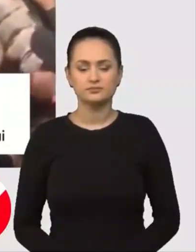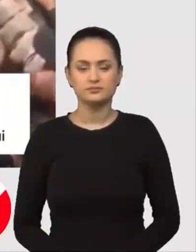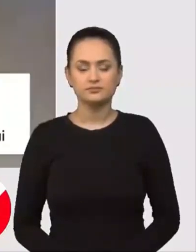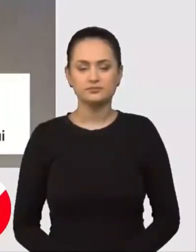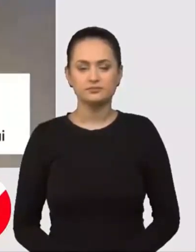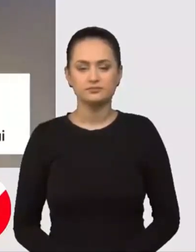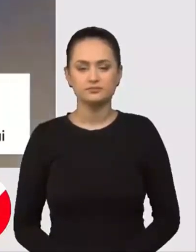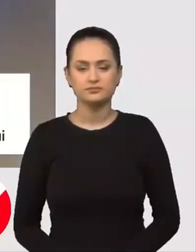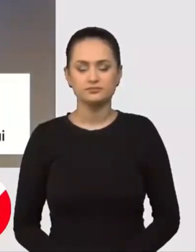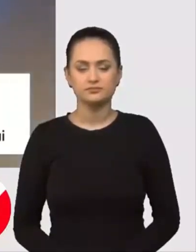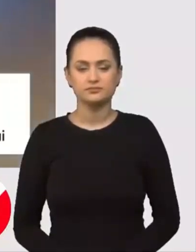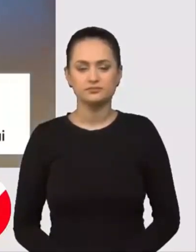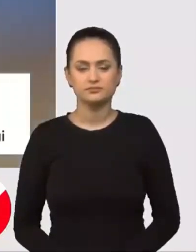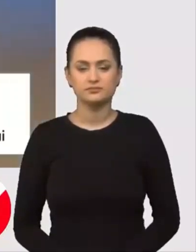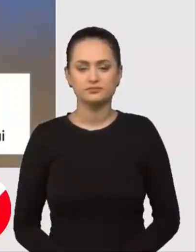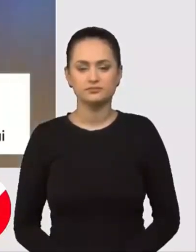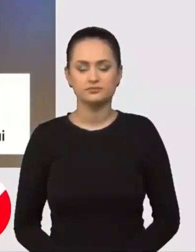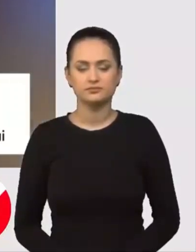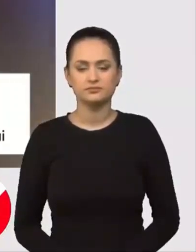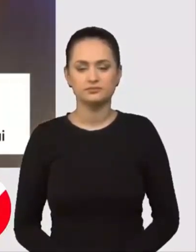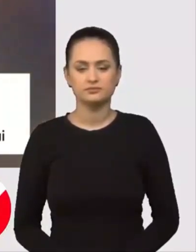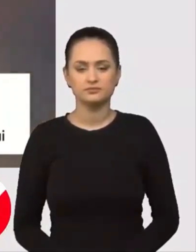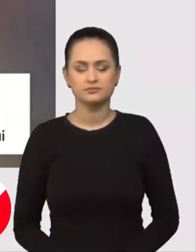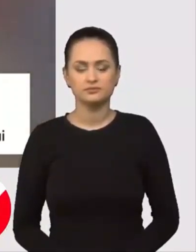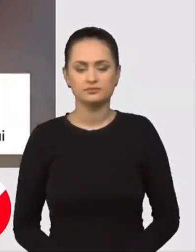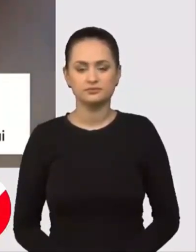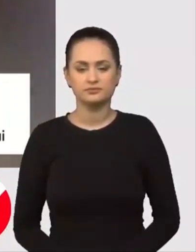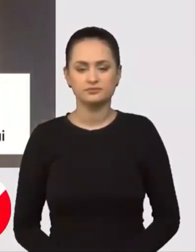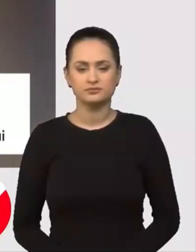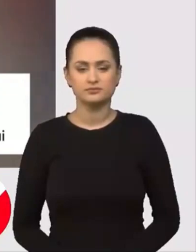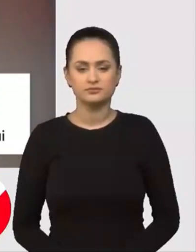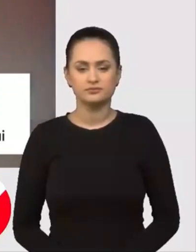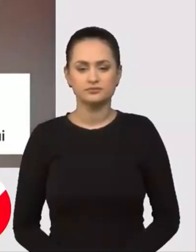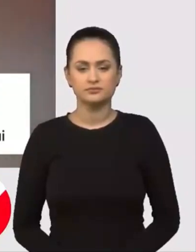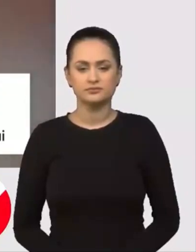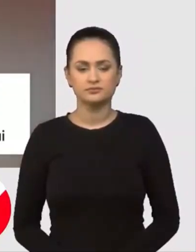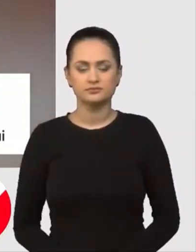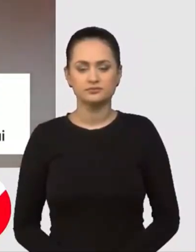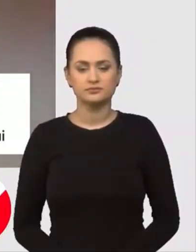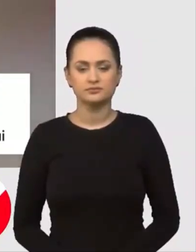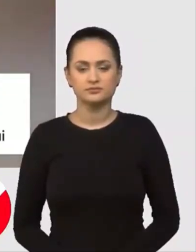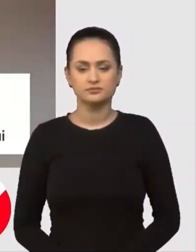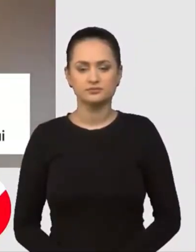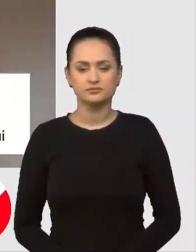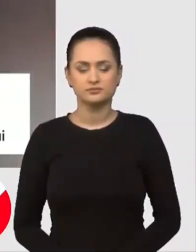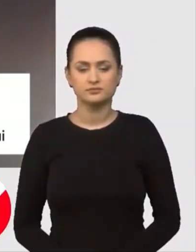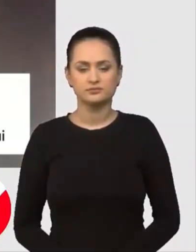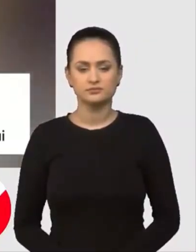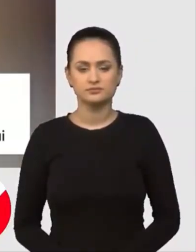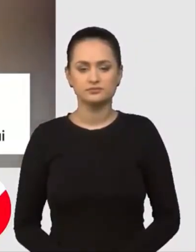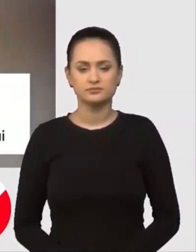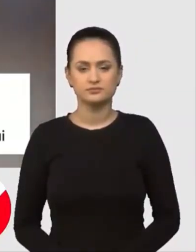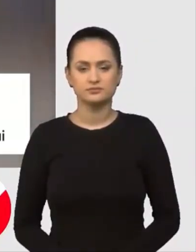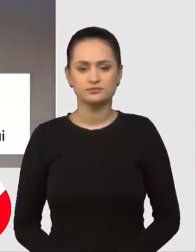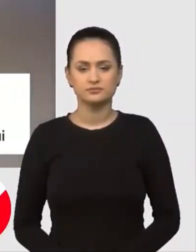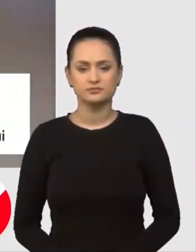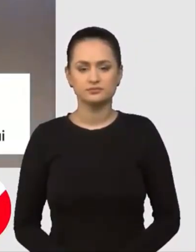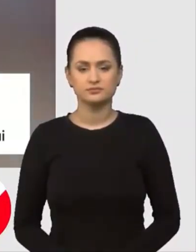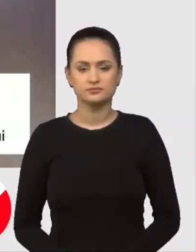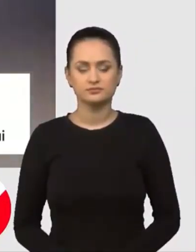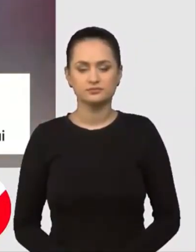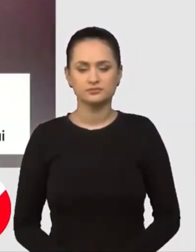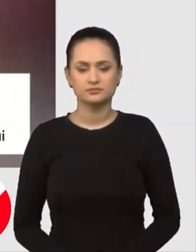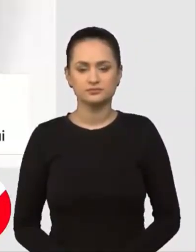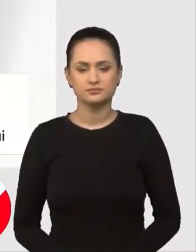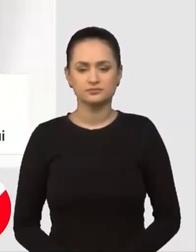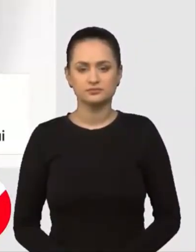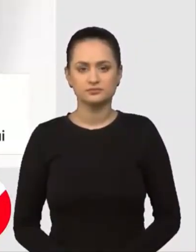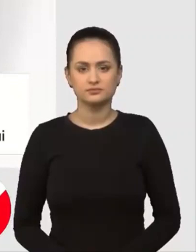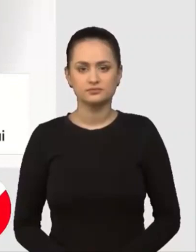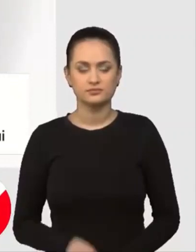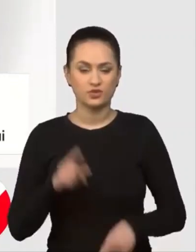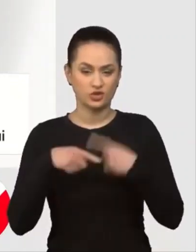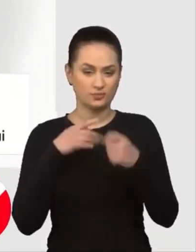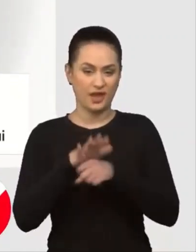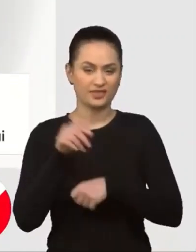mulțumesc